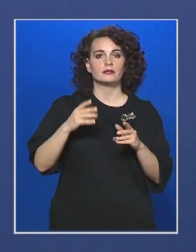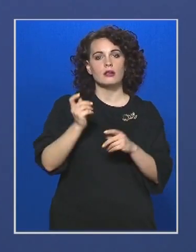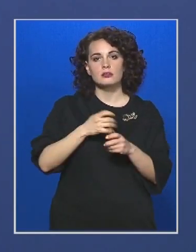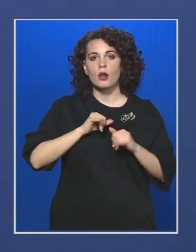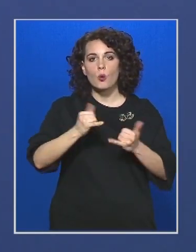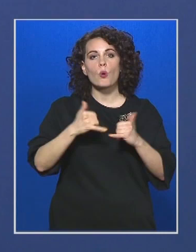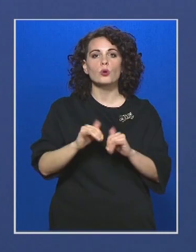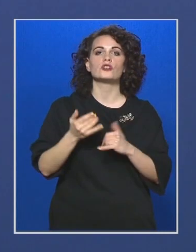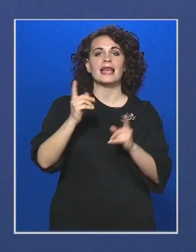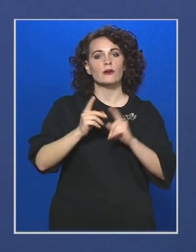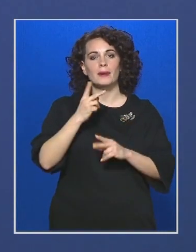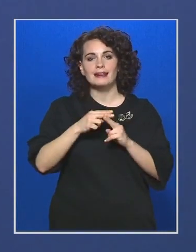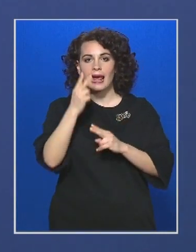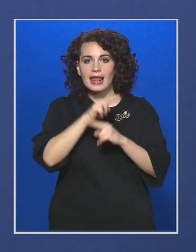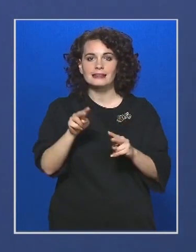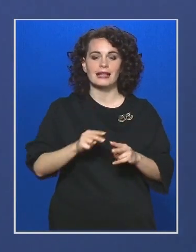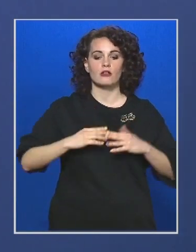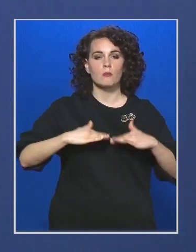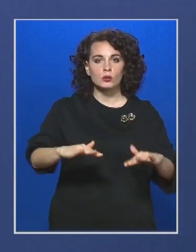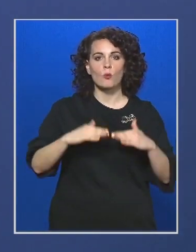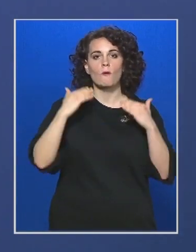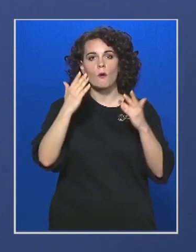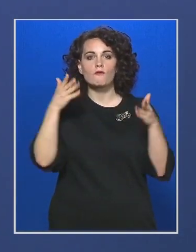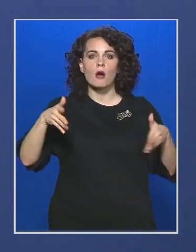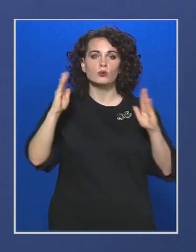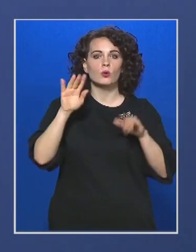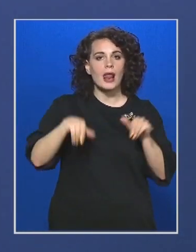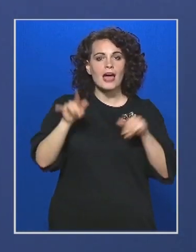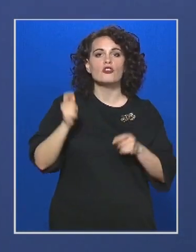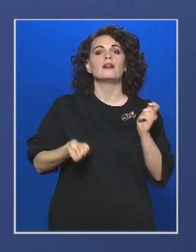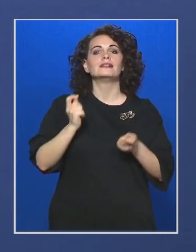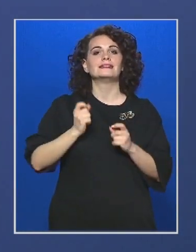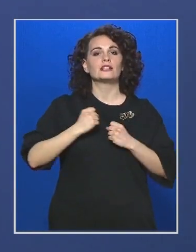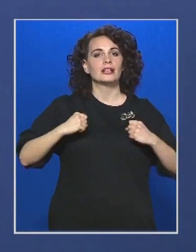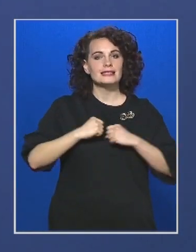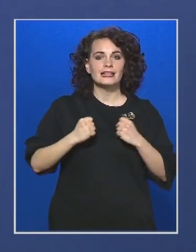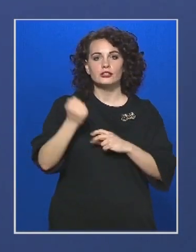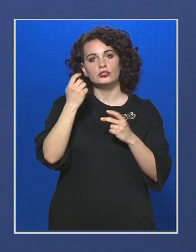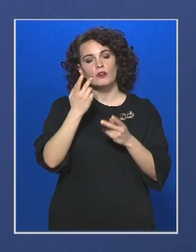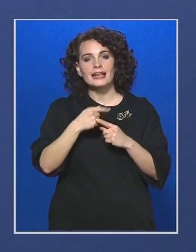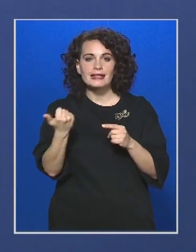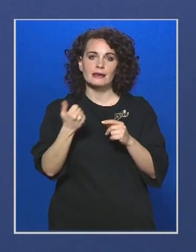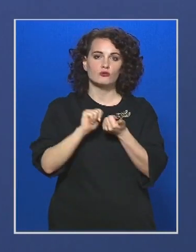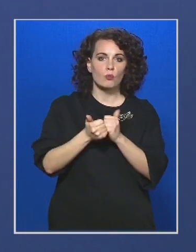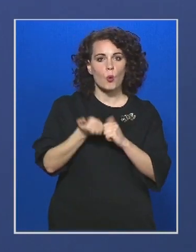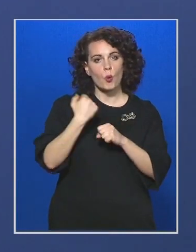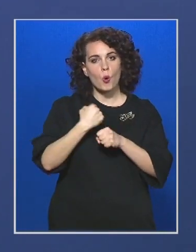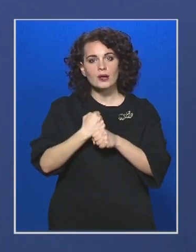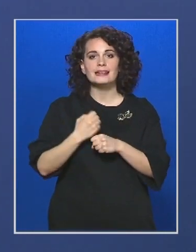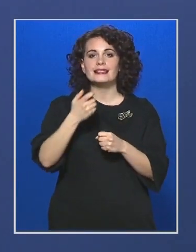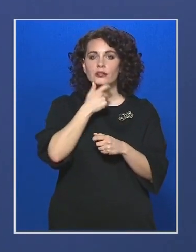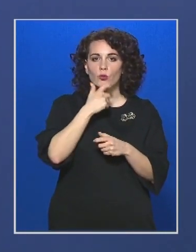a járóbetegellátás, a padló és falburkolás, a testedzési szolgáltatás és egyéb sporttevékenység, az idősek,